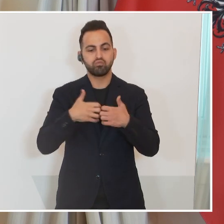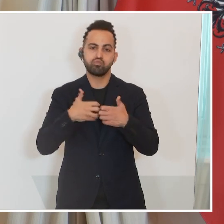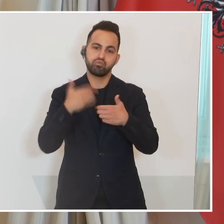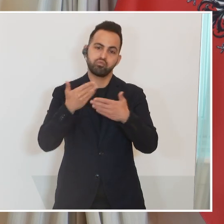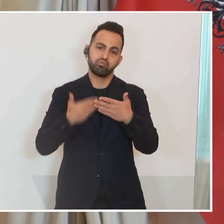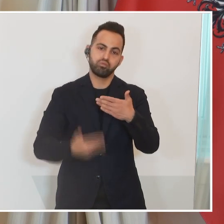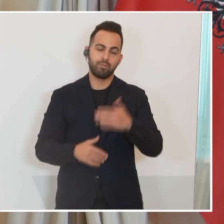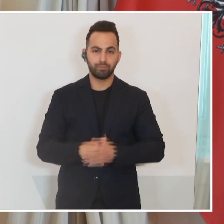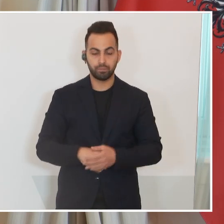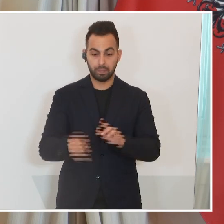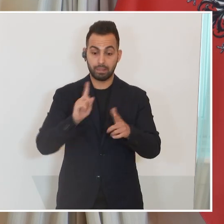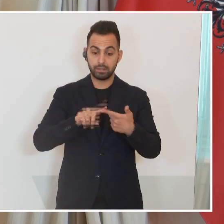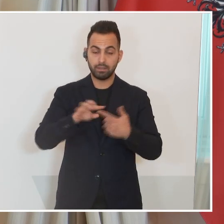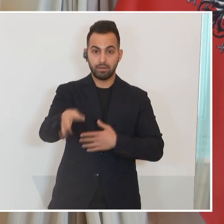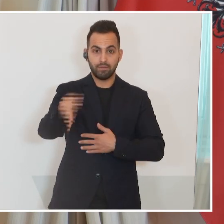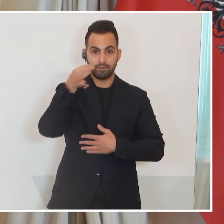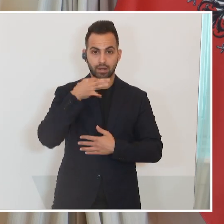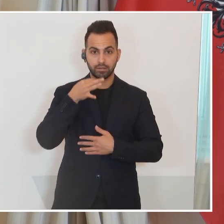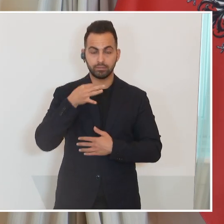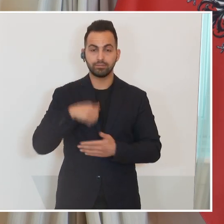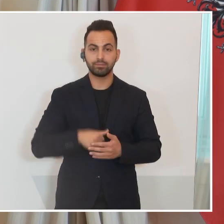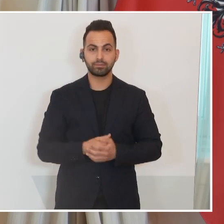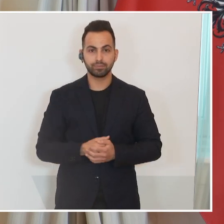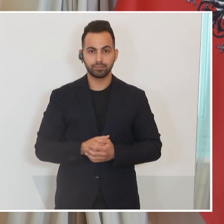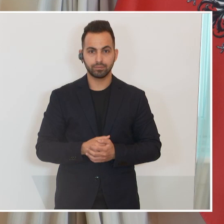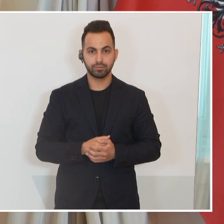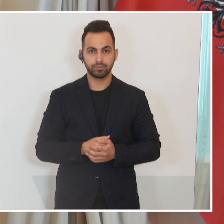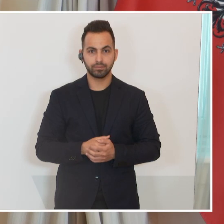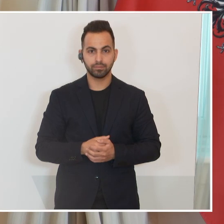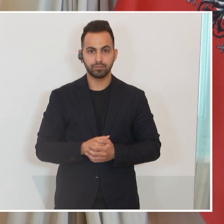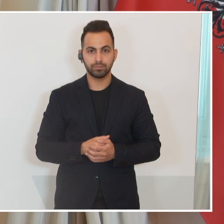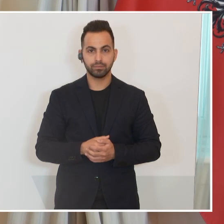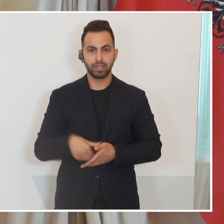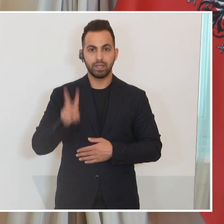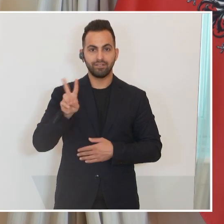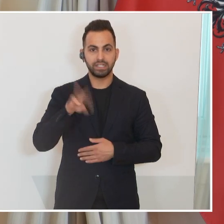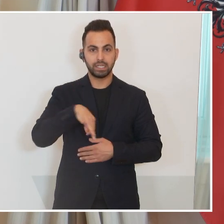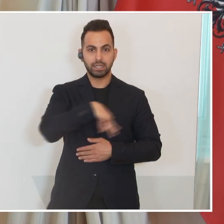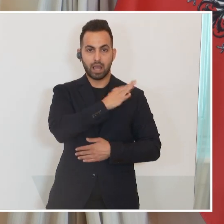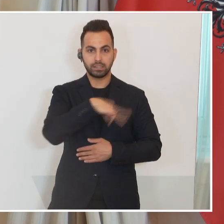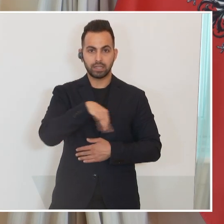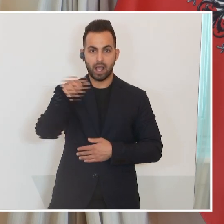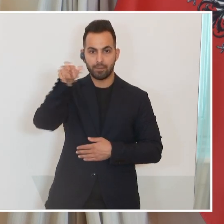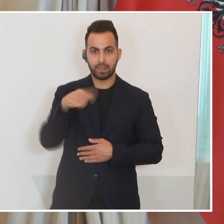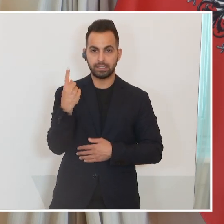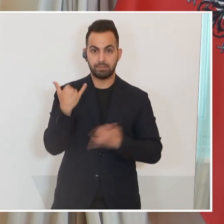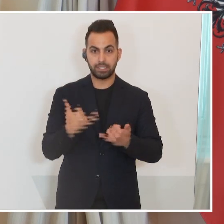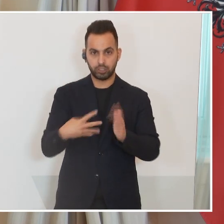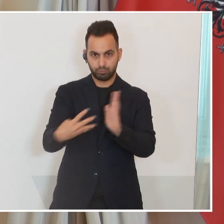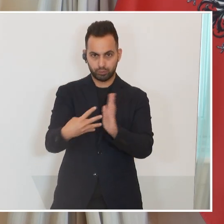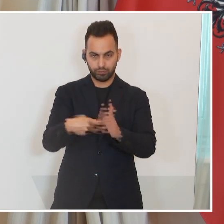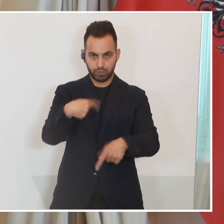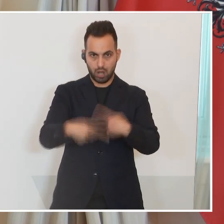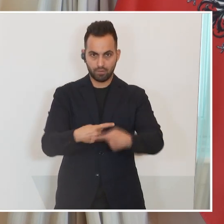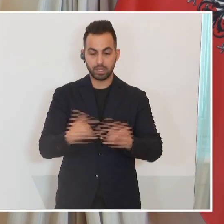bewegt. Zur Frage, die Sie mir zum Zweiten gestellt haben, das wird vom Vizekanzler jetzt aus auch geprüft. Es gab